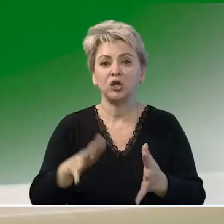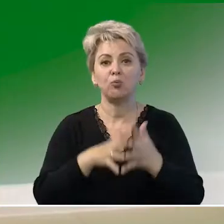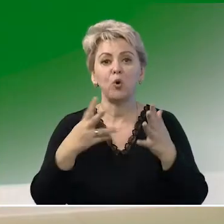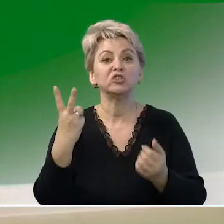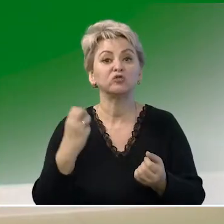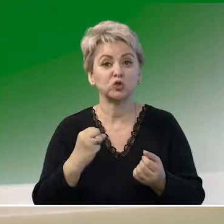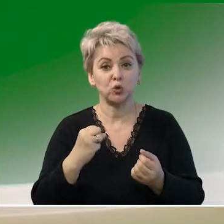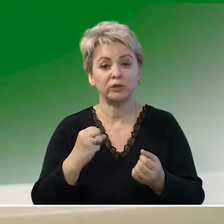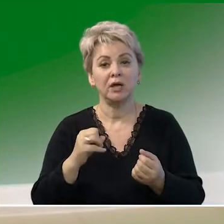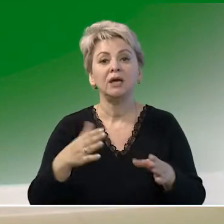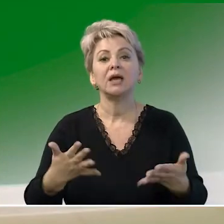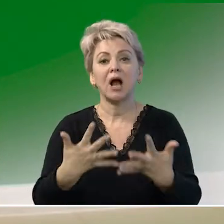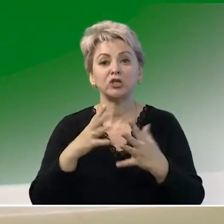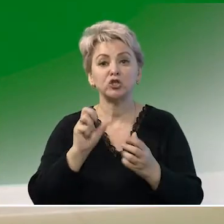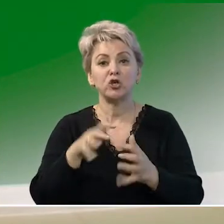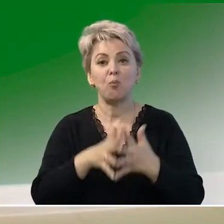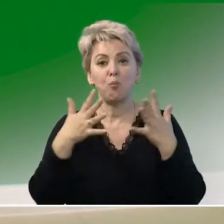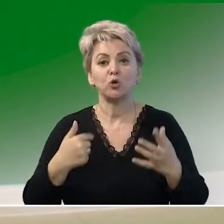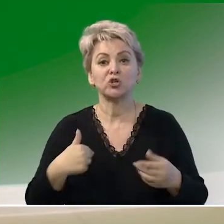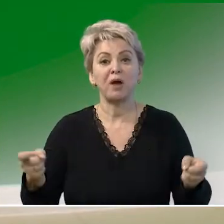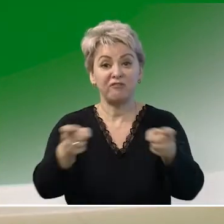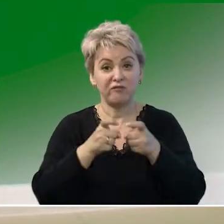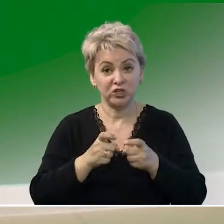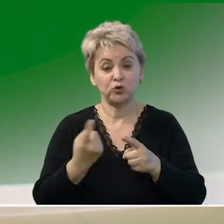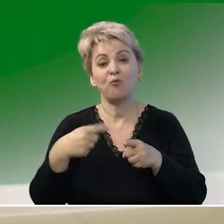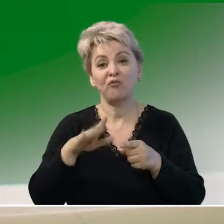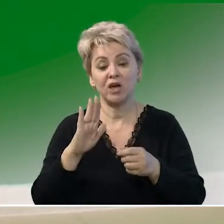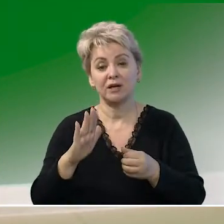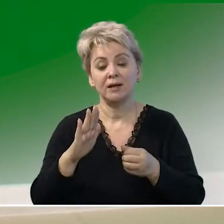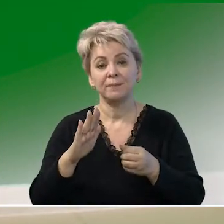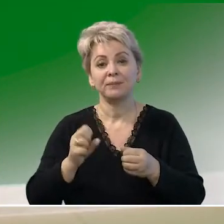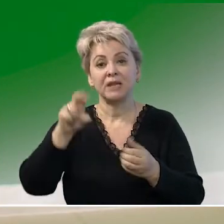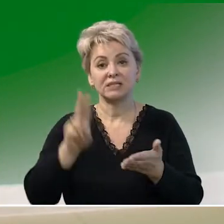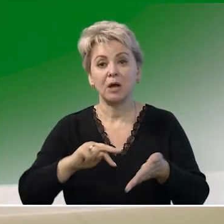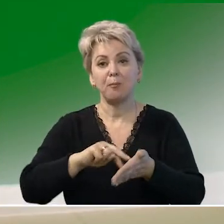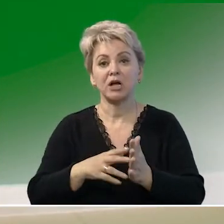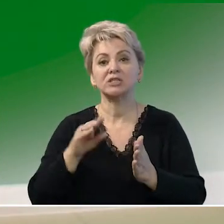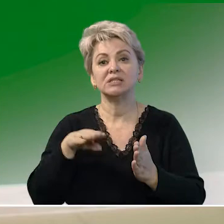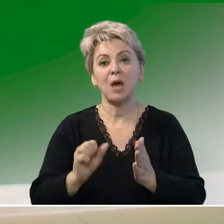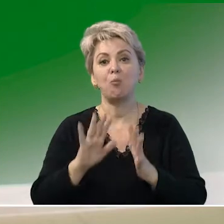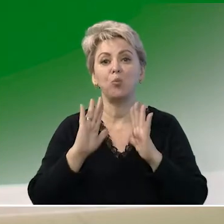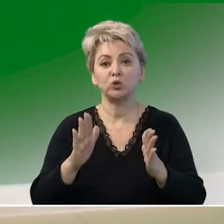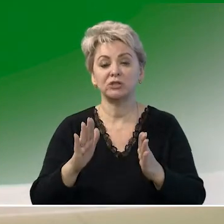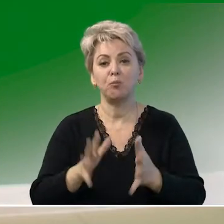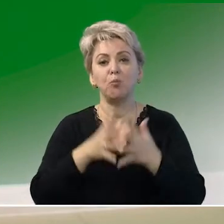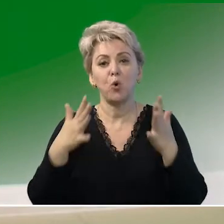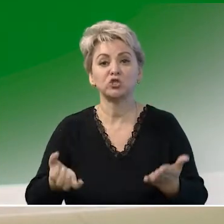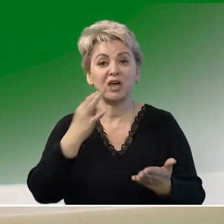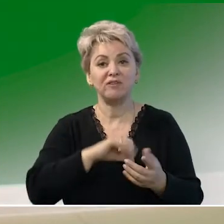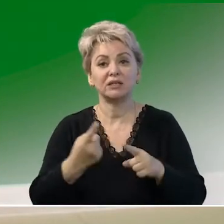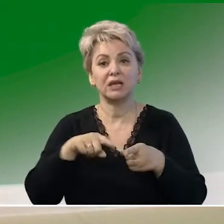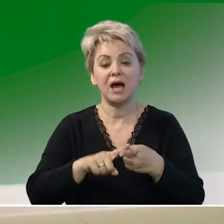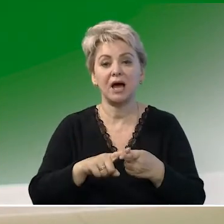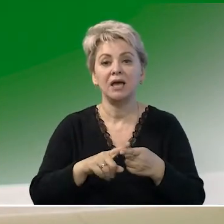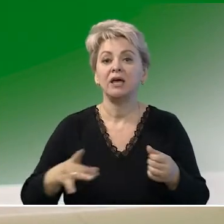более 200. И, конечно, чем больше мы вовлечем их в национальный проект, тем будет больше эффект